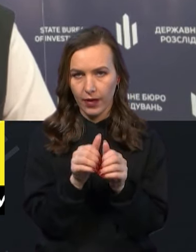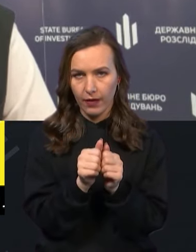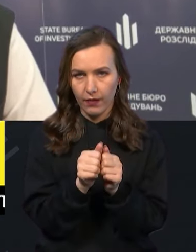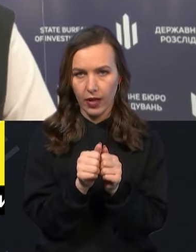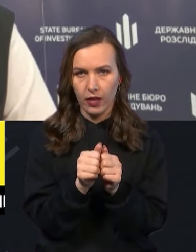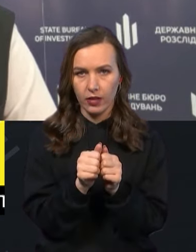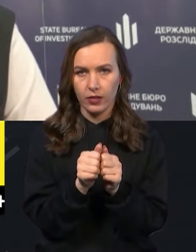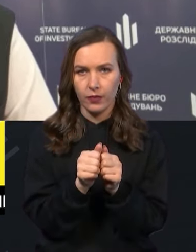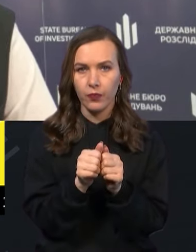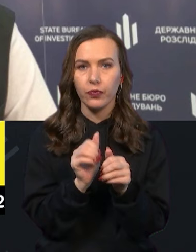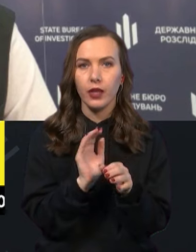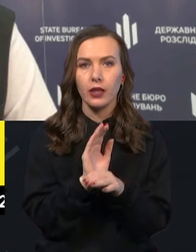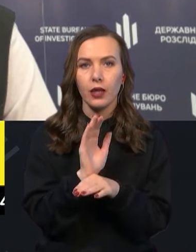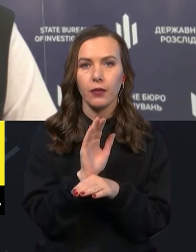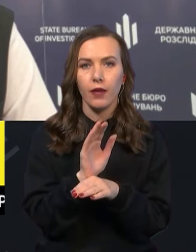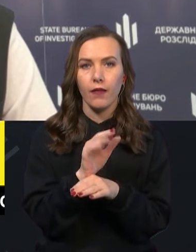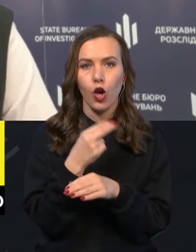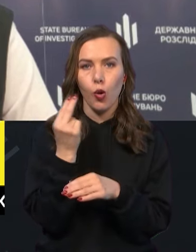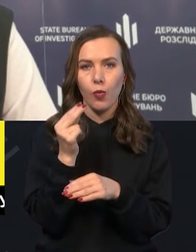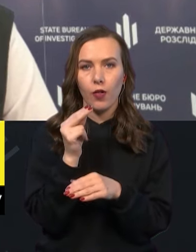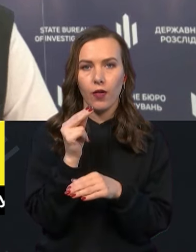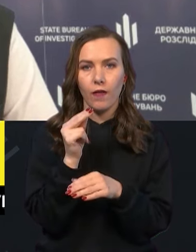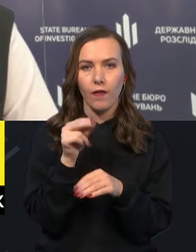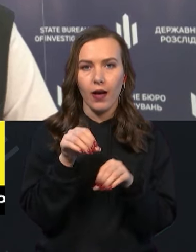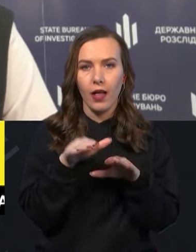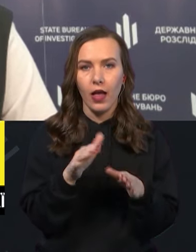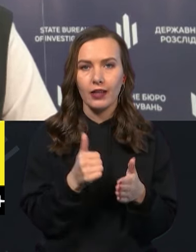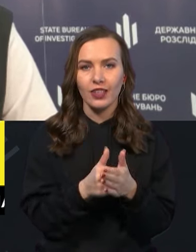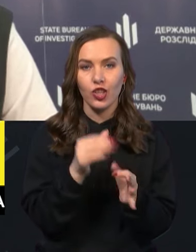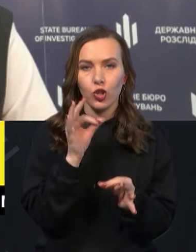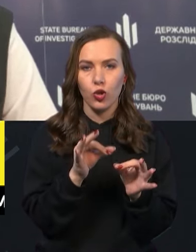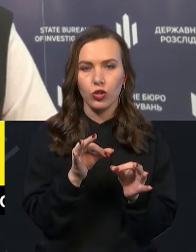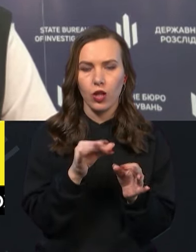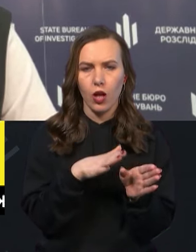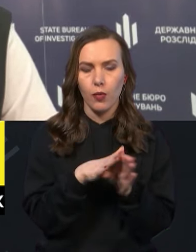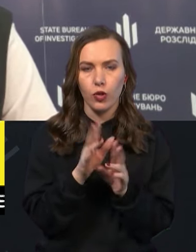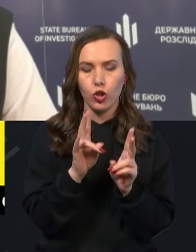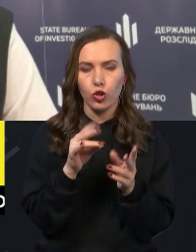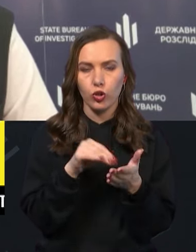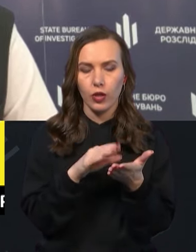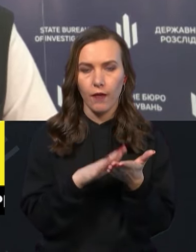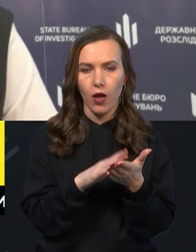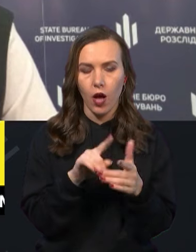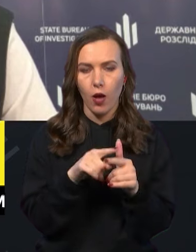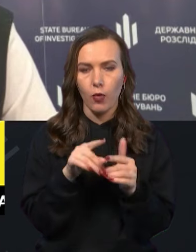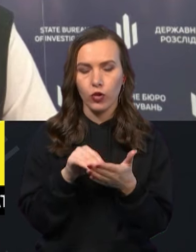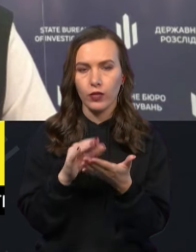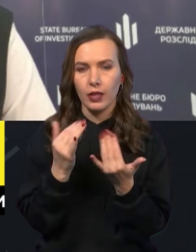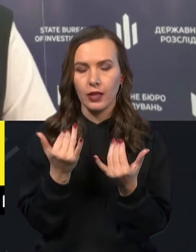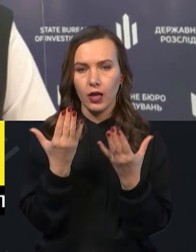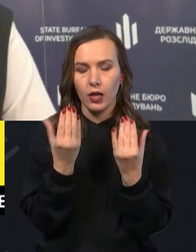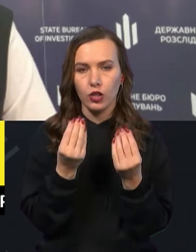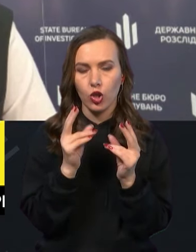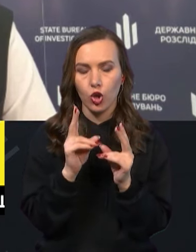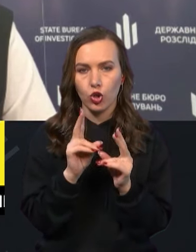направляти обвинування авто до суду абсолютно тих, хто уже зафіксований або хто фіксується на сьогоднішній день, хто